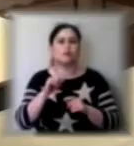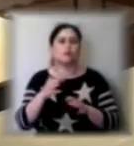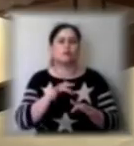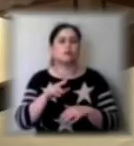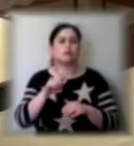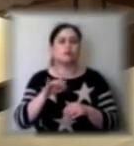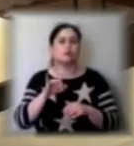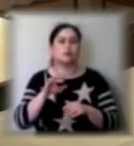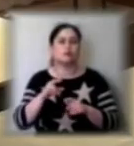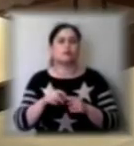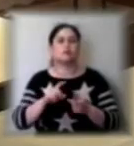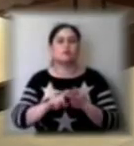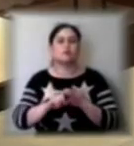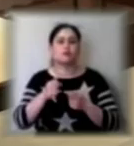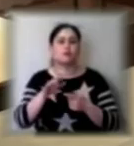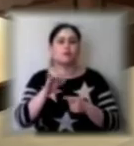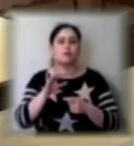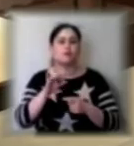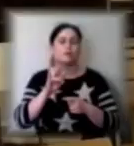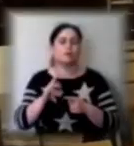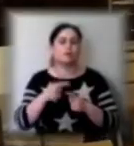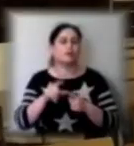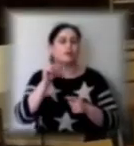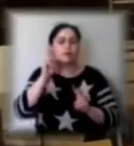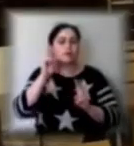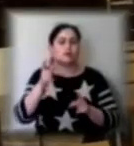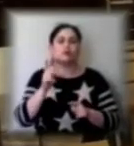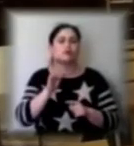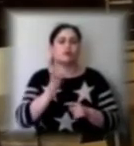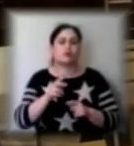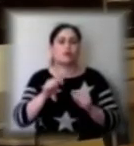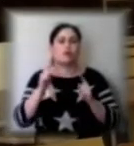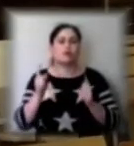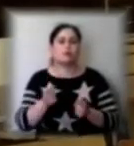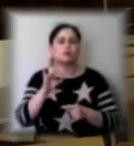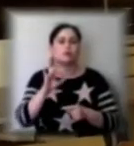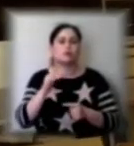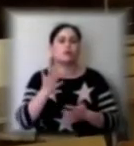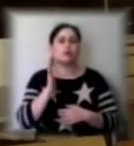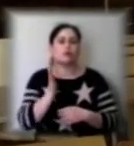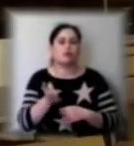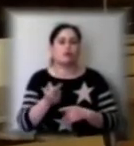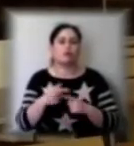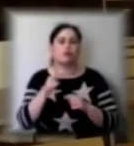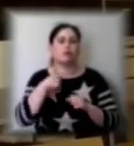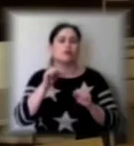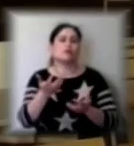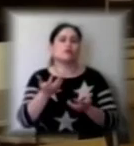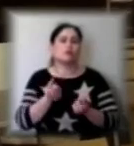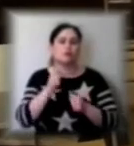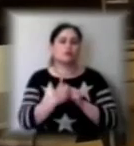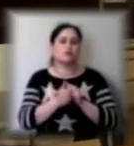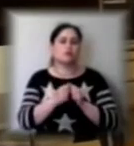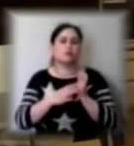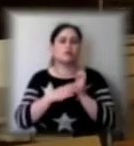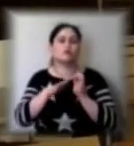Кабміну, поки не відомо, які будуть обмежувальні заходи. Ми можемо прийняти в одну зміну 90 дітей. У цьому році,